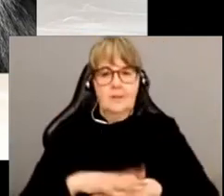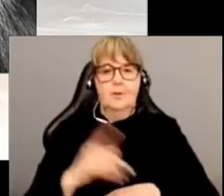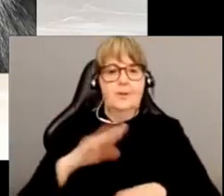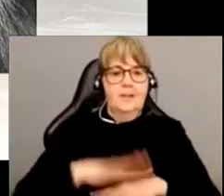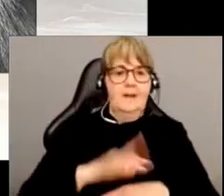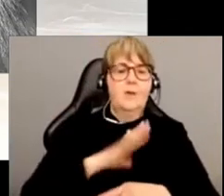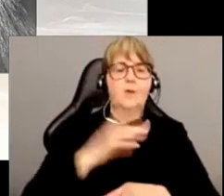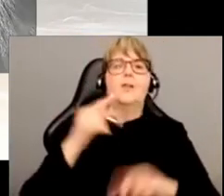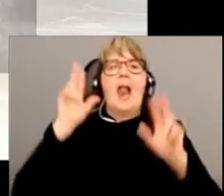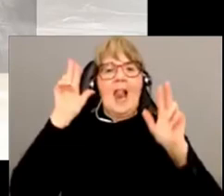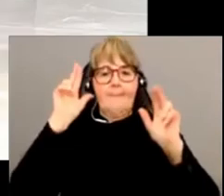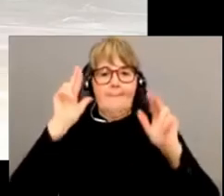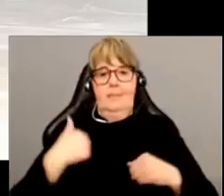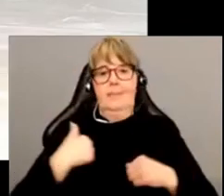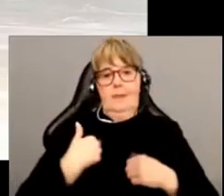Carotte.